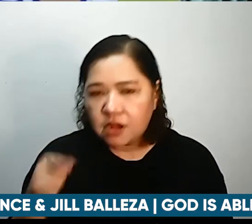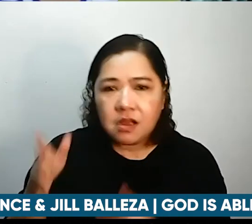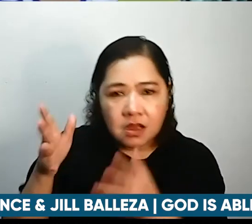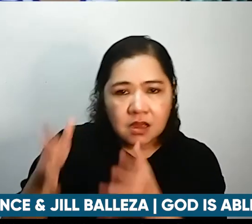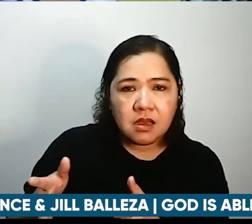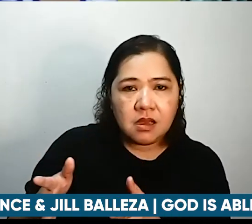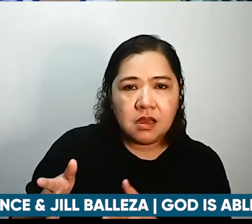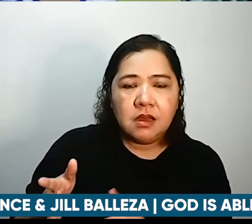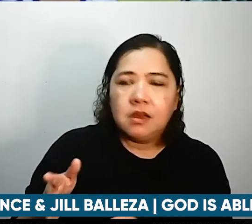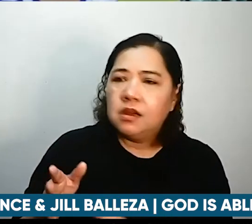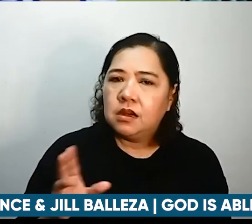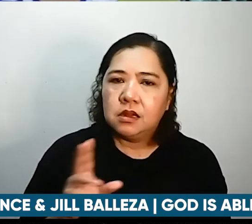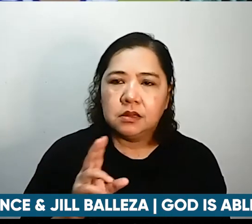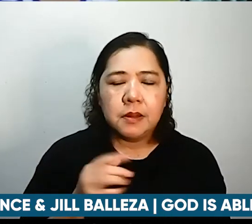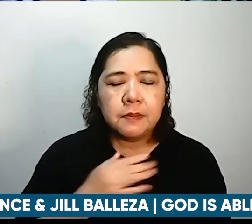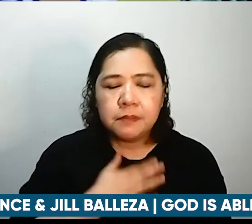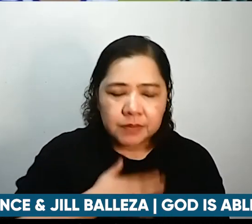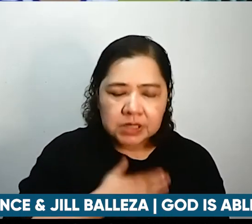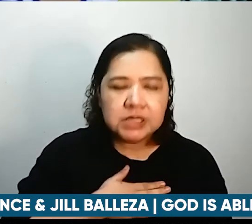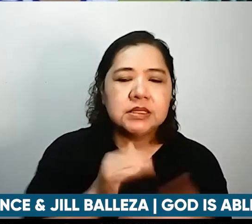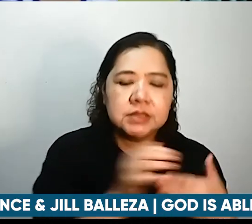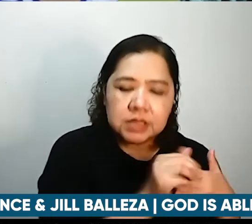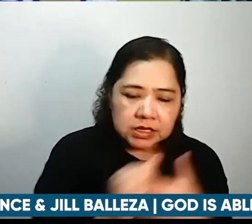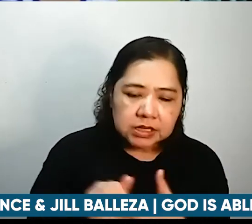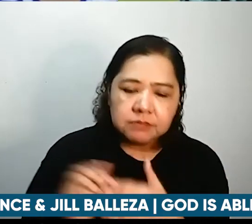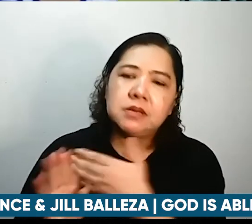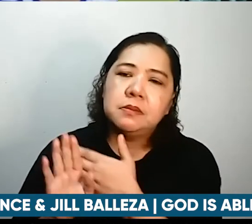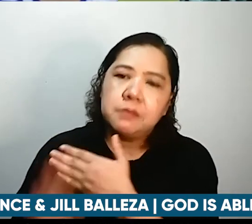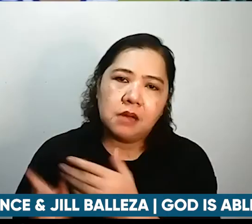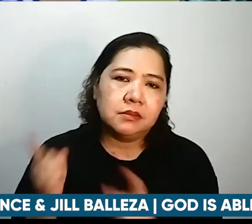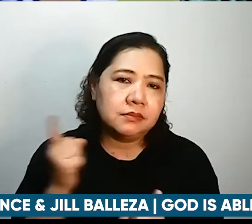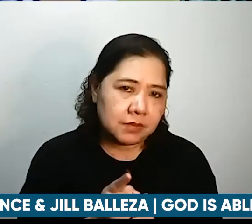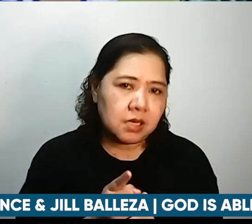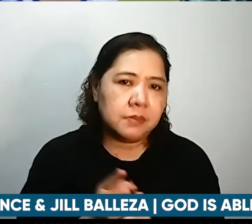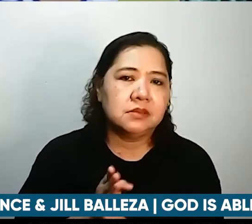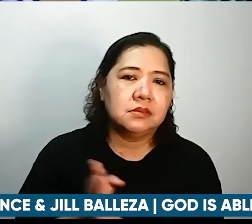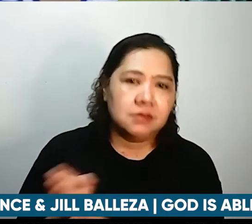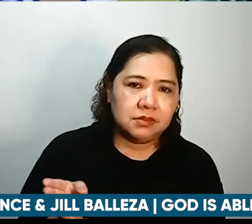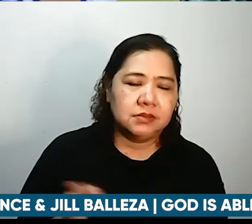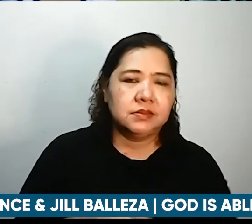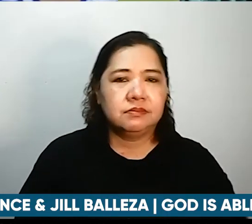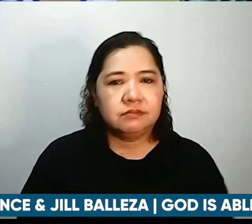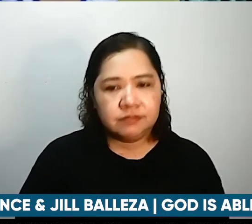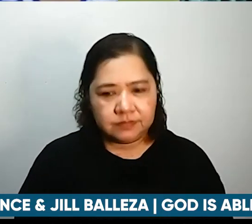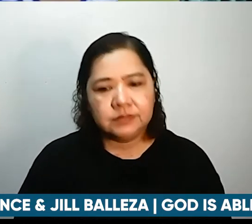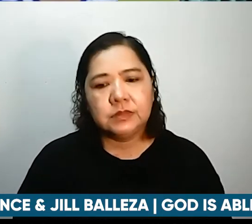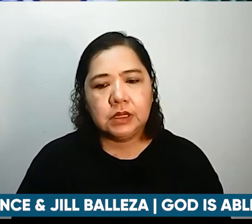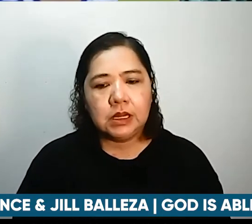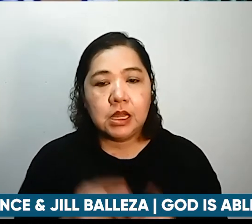me back sa tamang direksyon amen word for you today